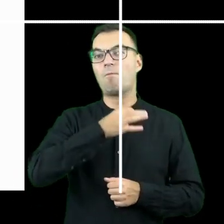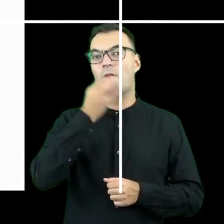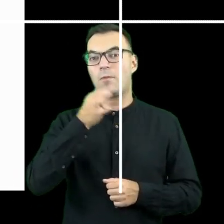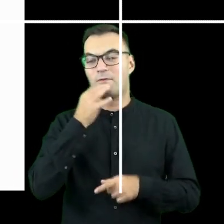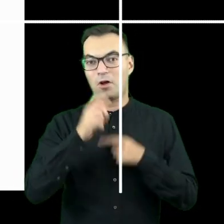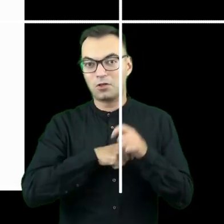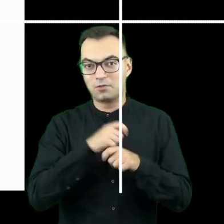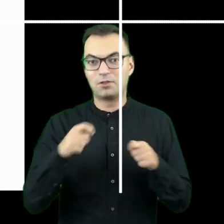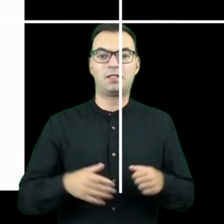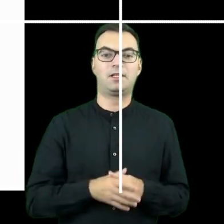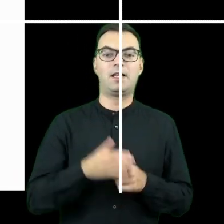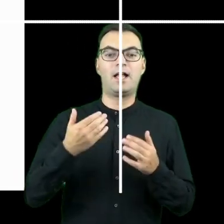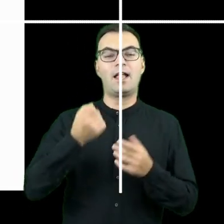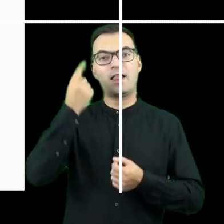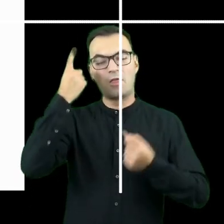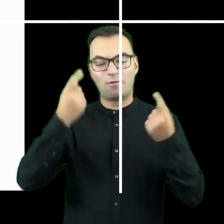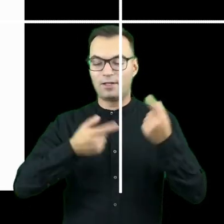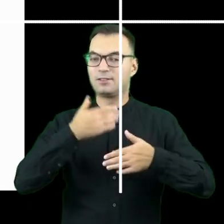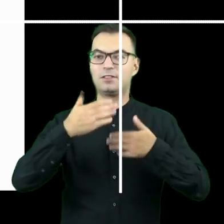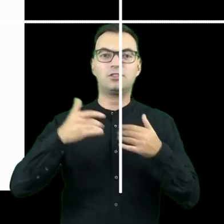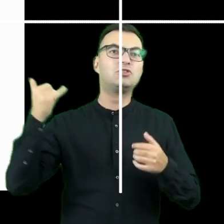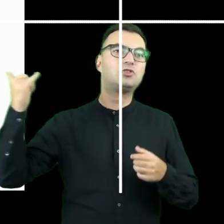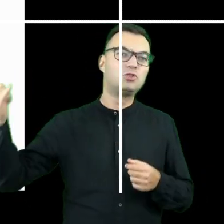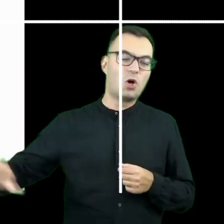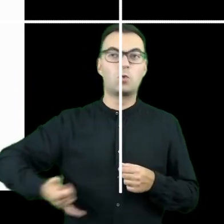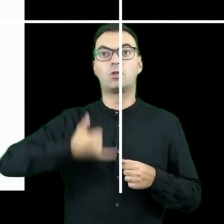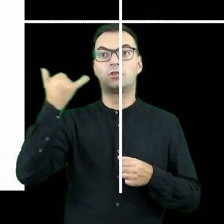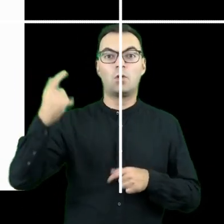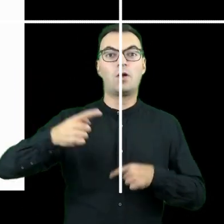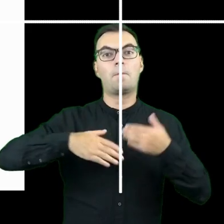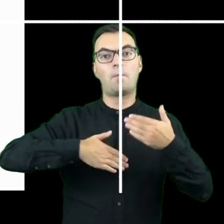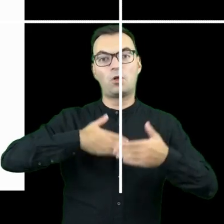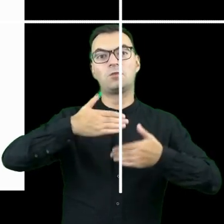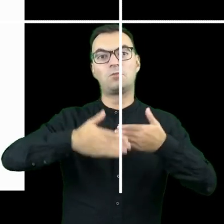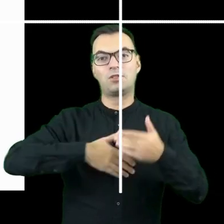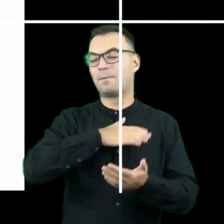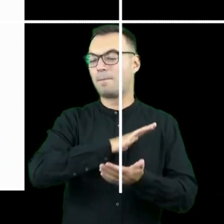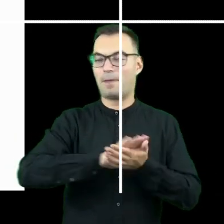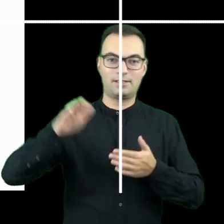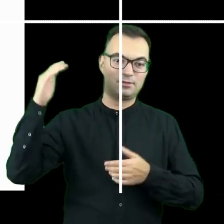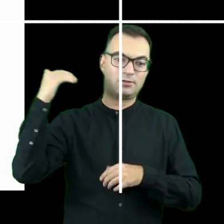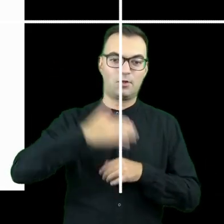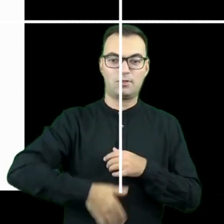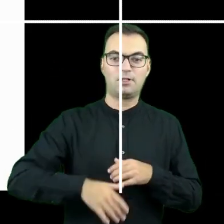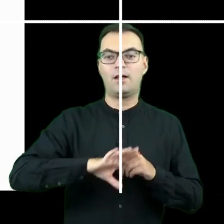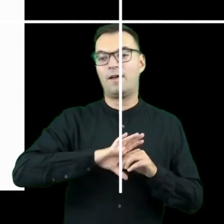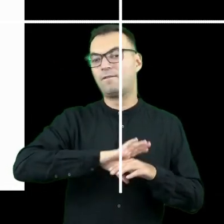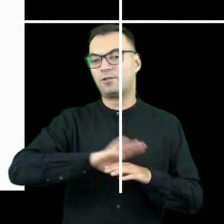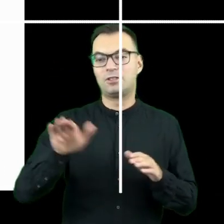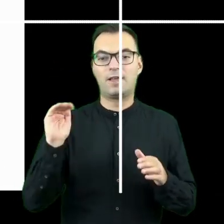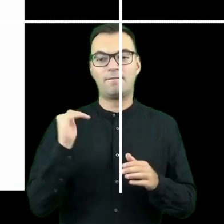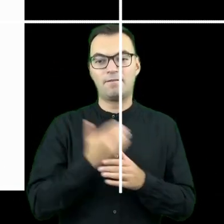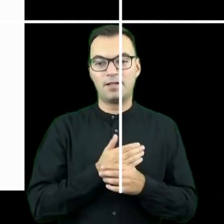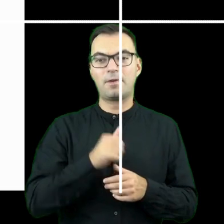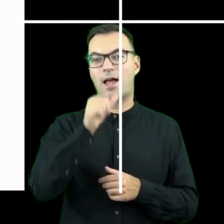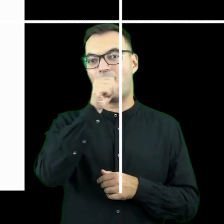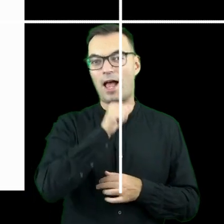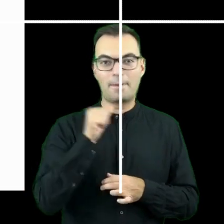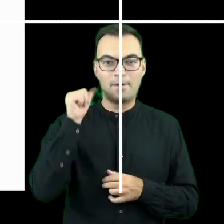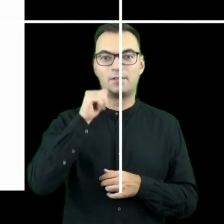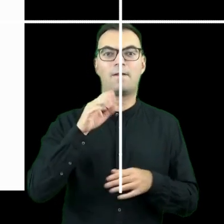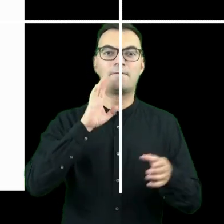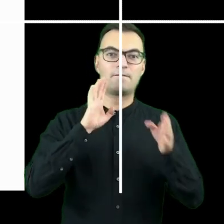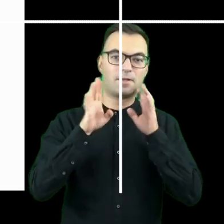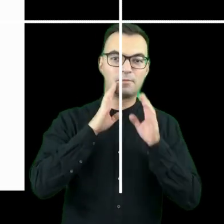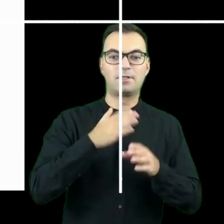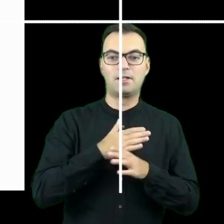rozwiązania. Do tworzenia innowacji to właściwie jest ciągły proces, który nigdy nie ma końca. Jakby wszystkie, nawet te firmy jak Amazon, Facebook, które pokazałem Wam na początku,